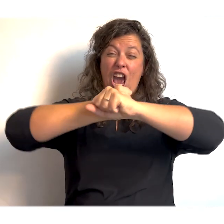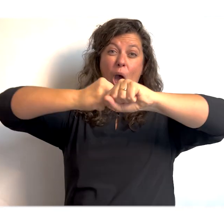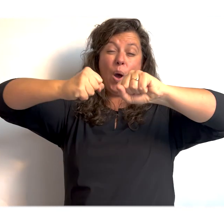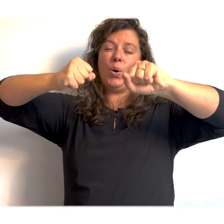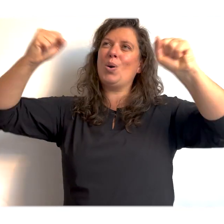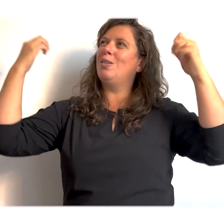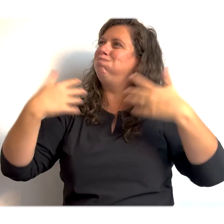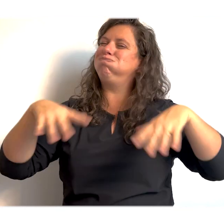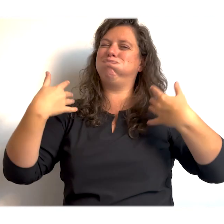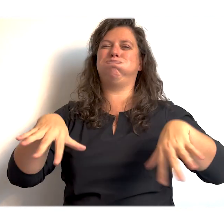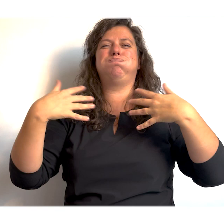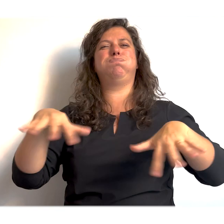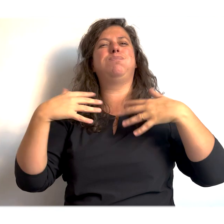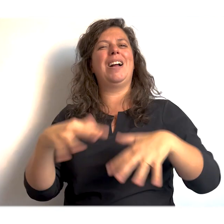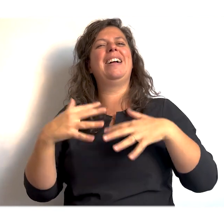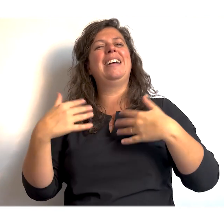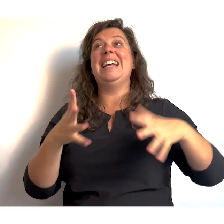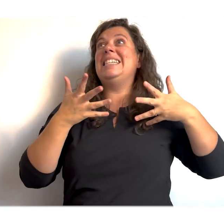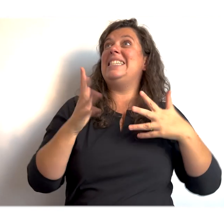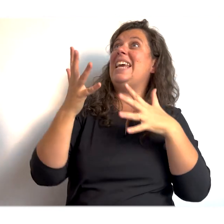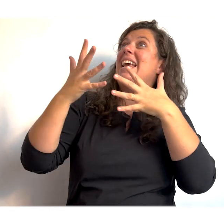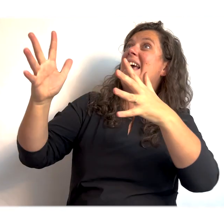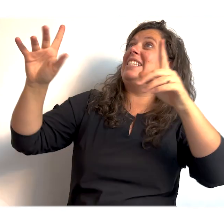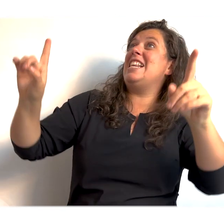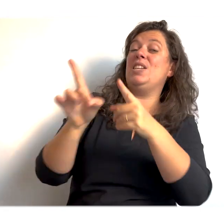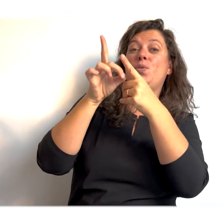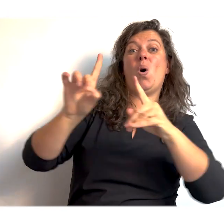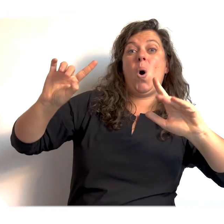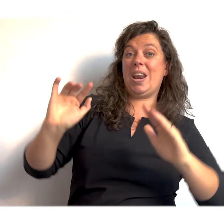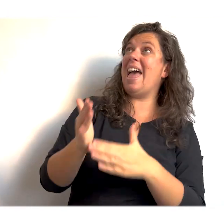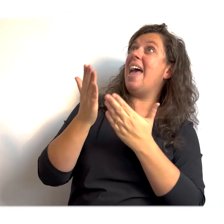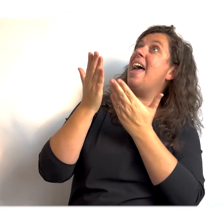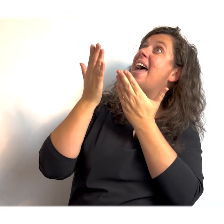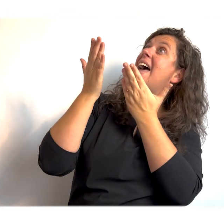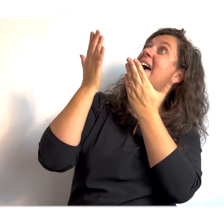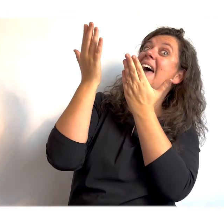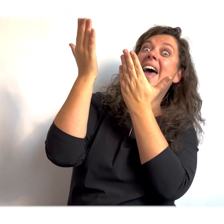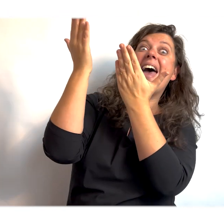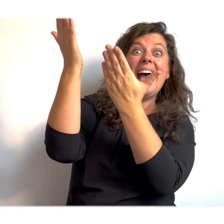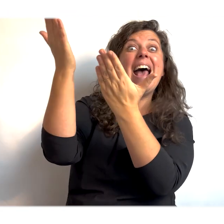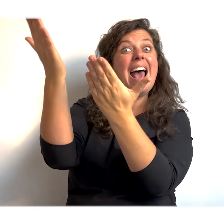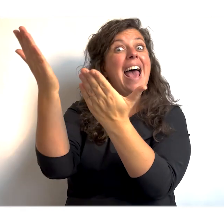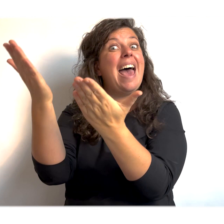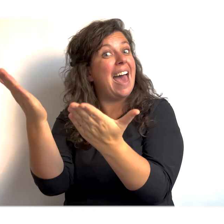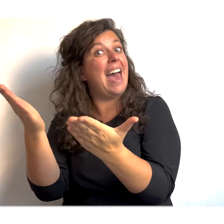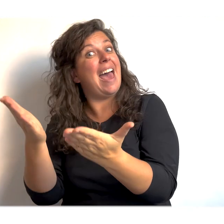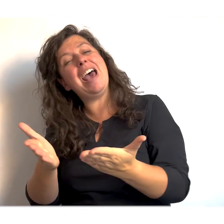juich als nooit tevoren. En zing dit lied voor Heer.